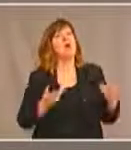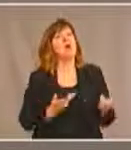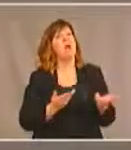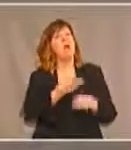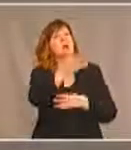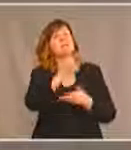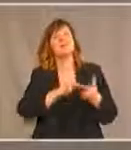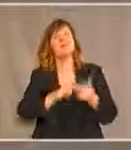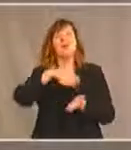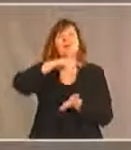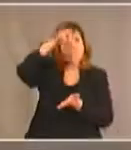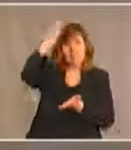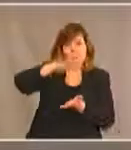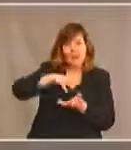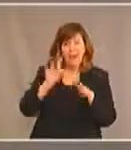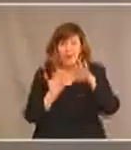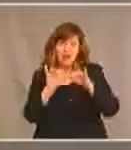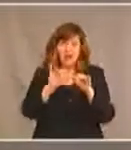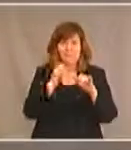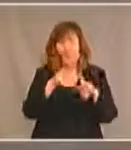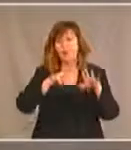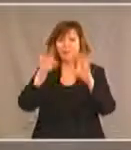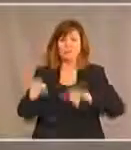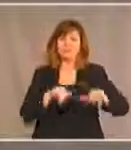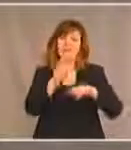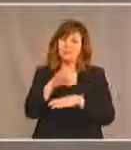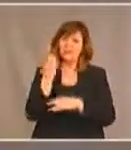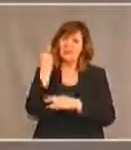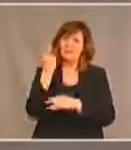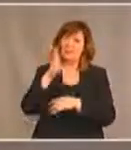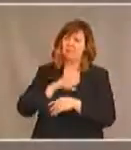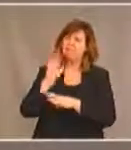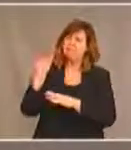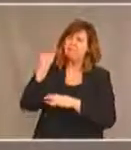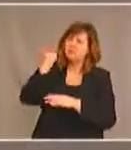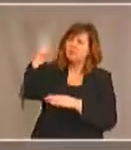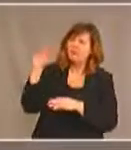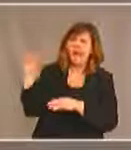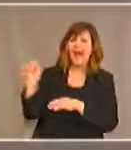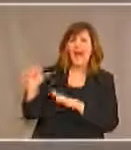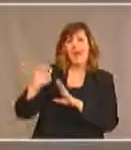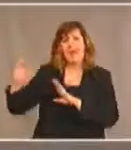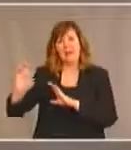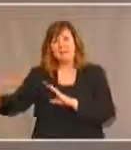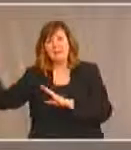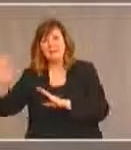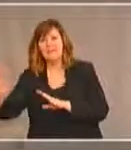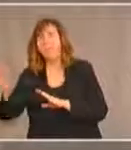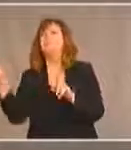voilà pourquoi j'ai demandé à nos chefs de l'Atlantique et à d'autres leaders de faire le point